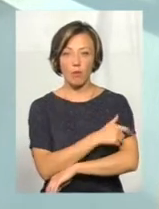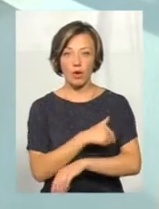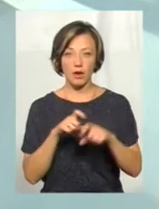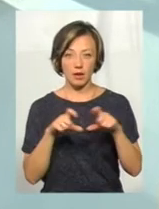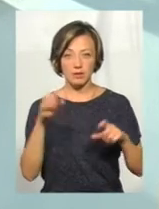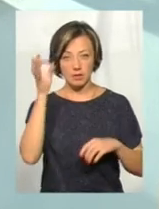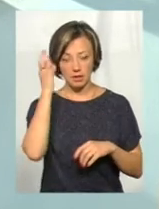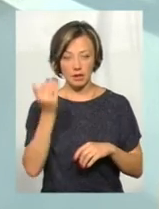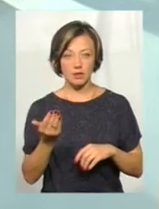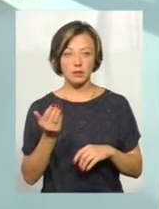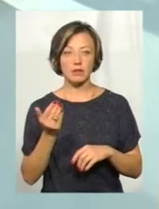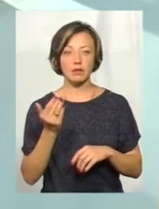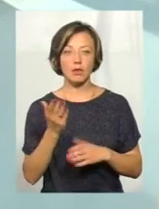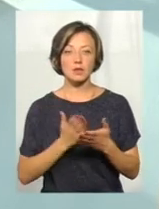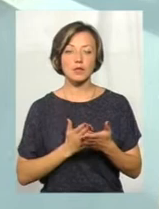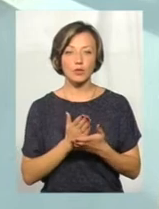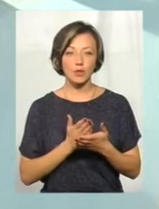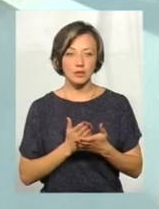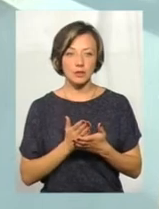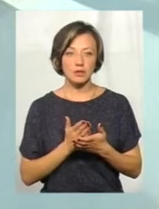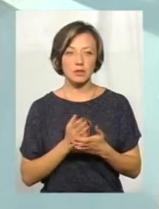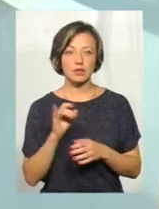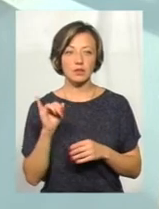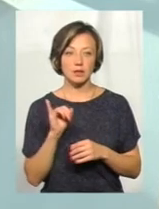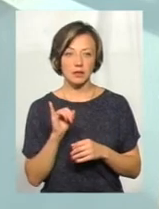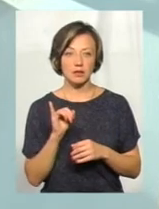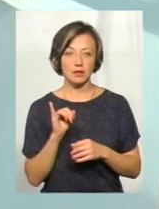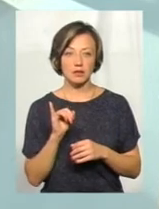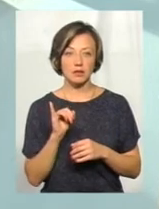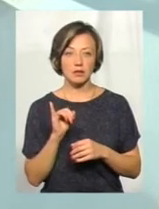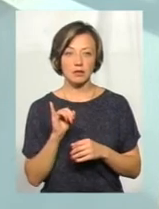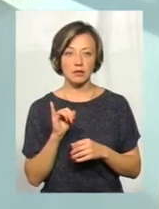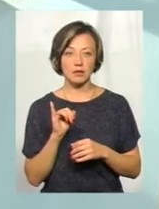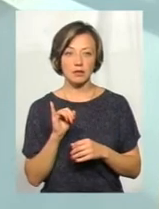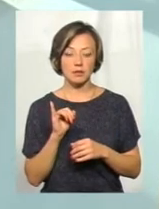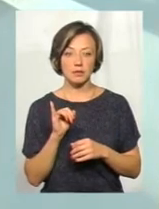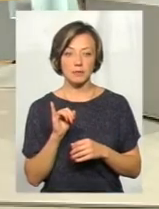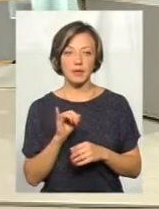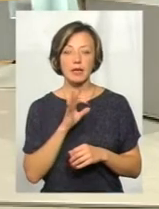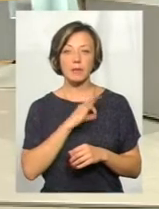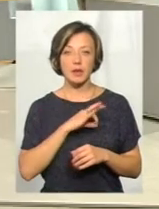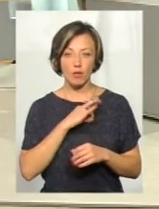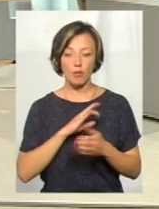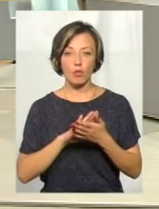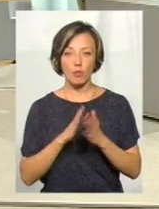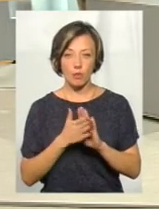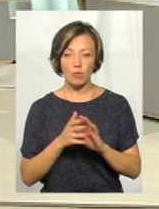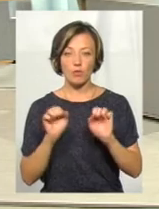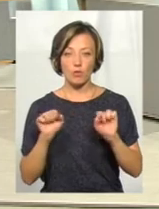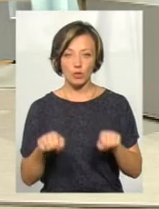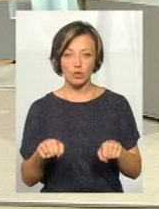згадали, що ви там обслуговуєтеся. І ми будем